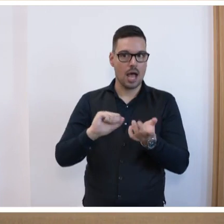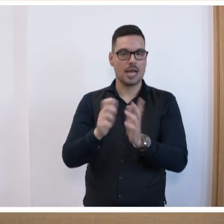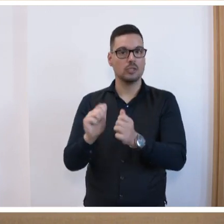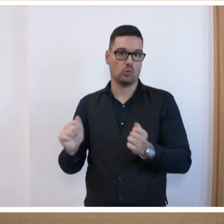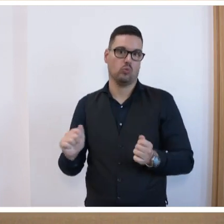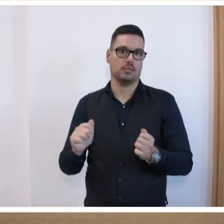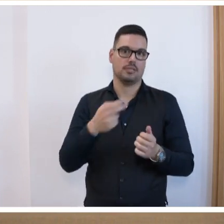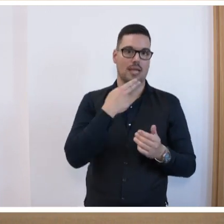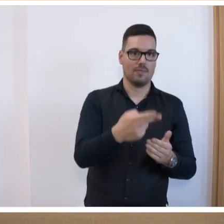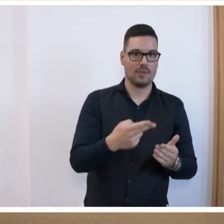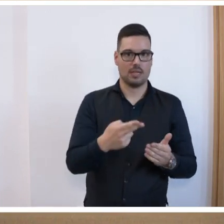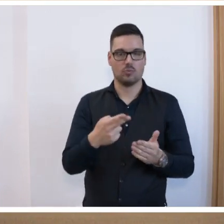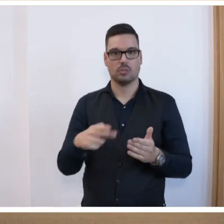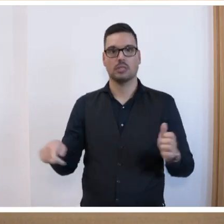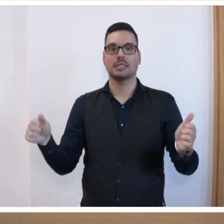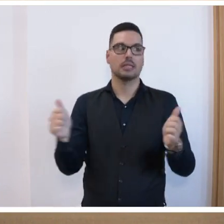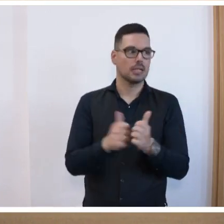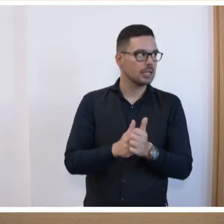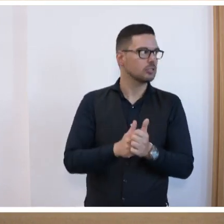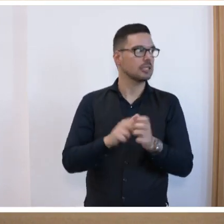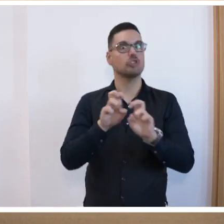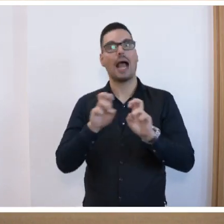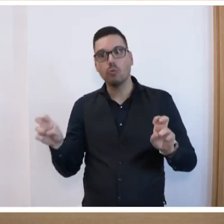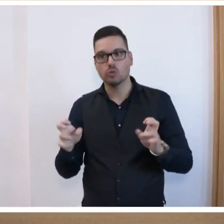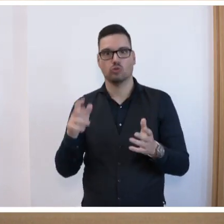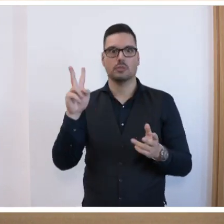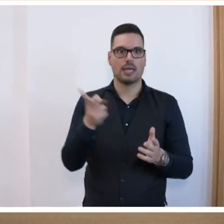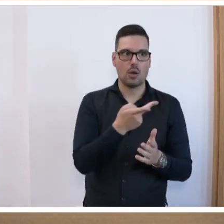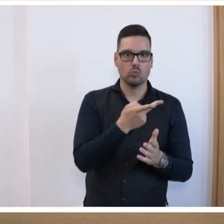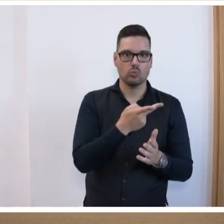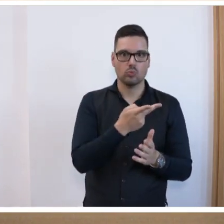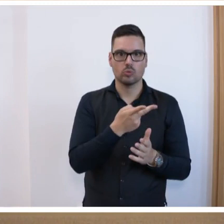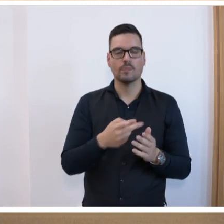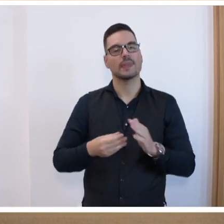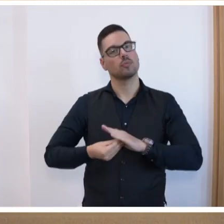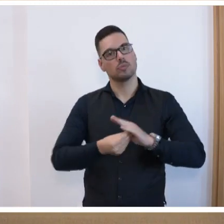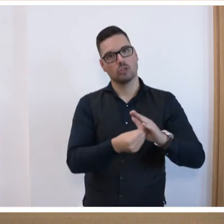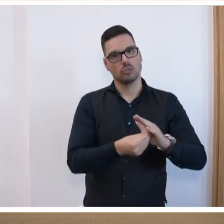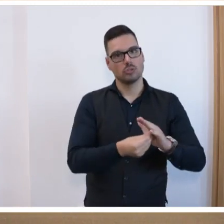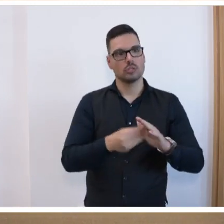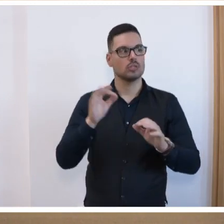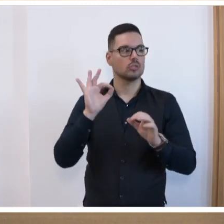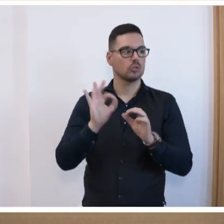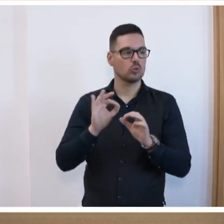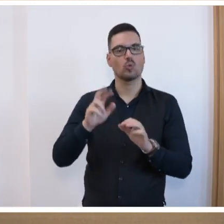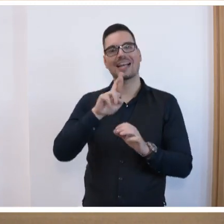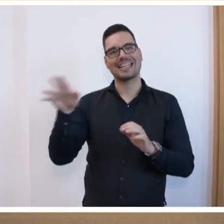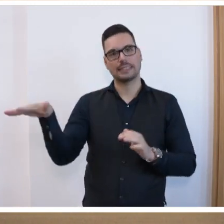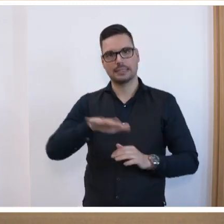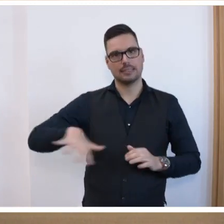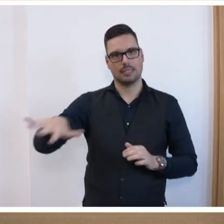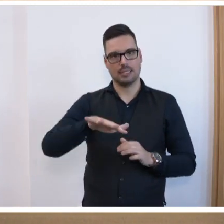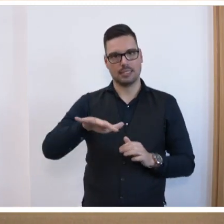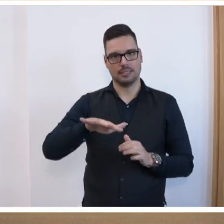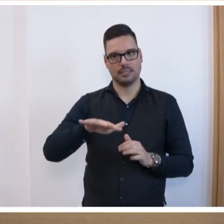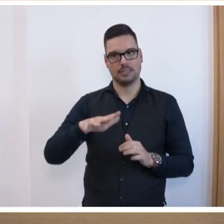Gleichzeitig wird sich der Ausschuss noch einmal damit befassen. Unter Unterstützung von Dr. Jürgen Rissland und da möchte